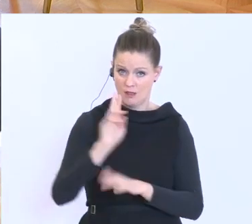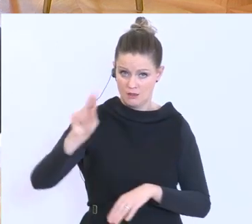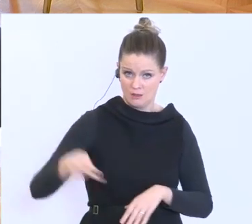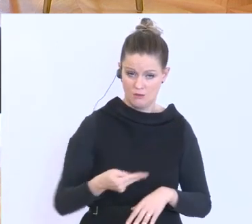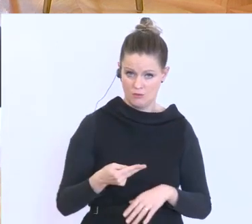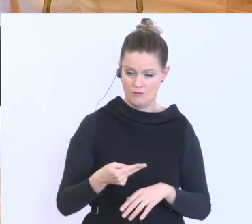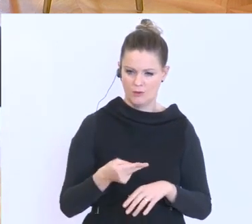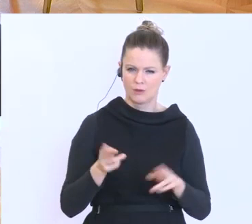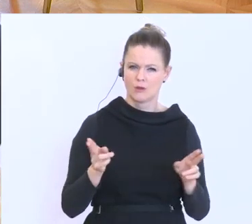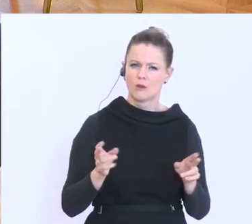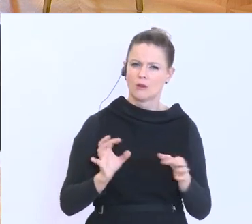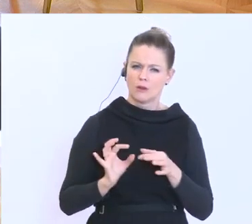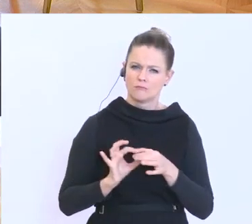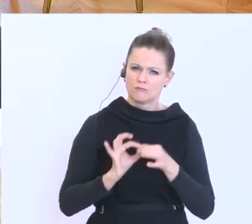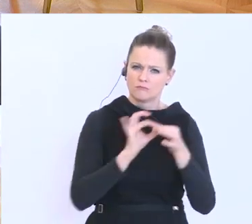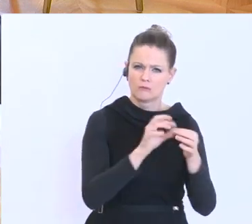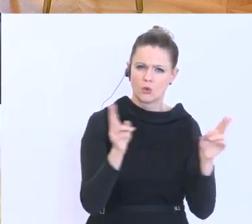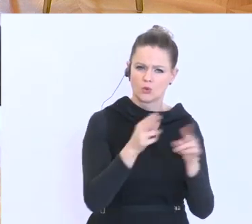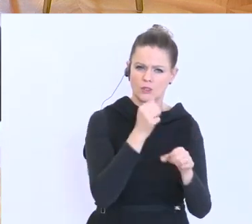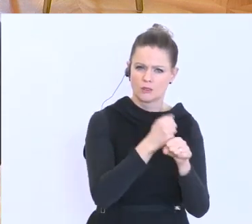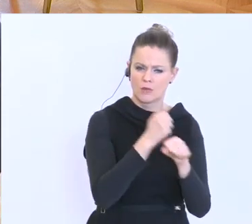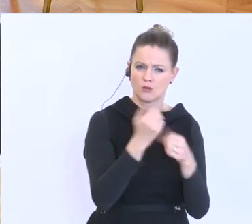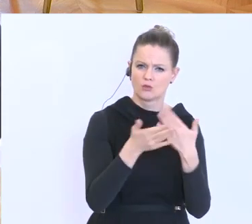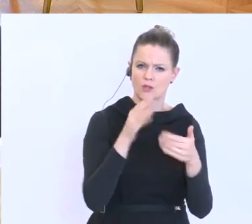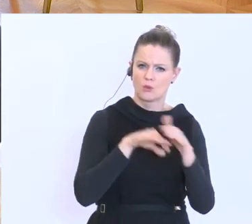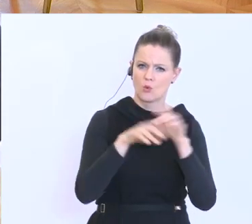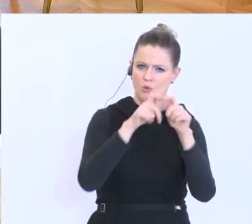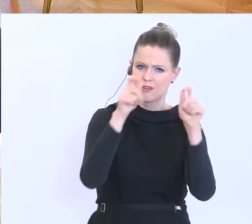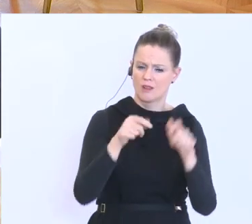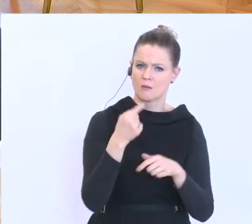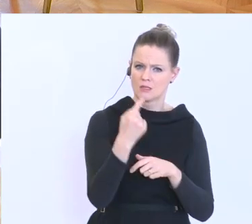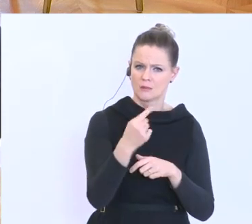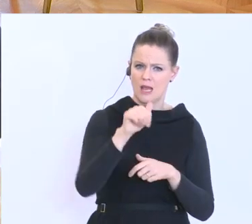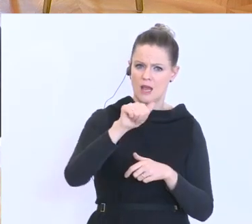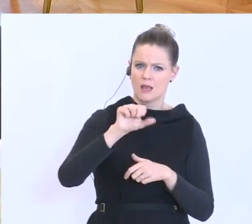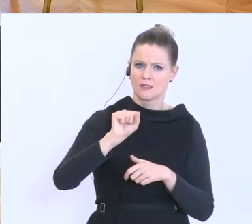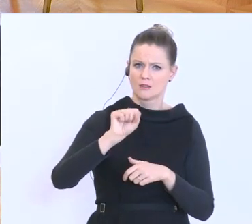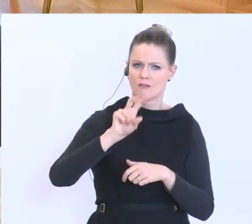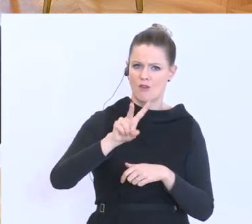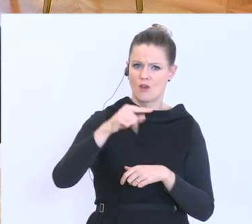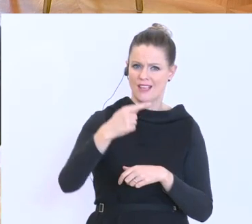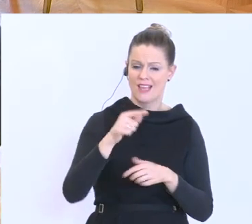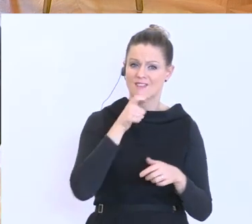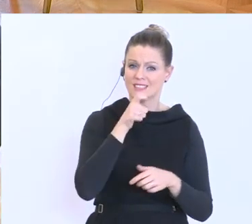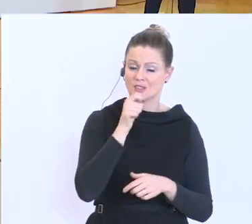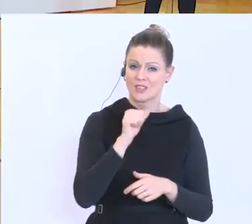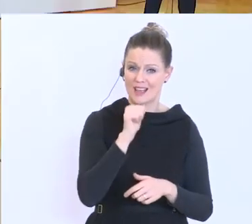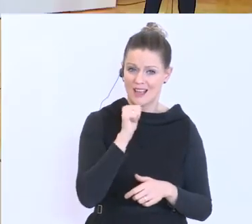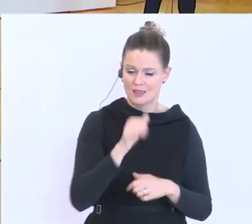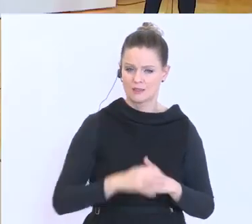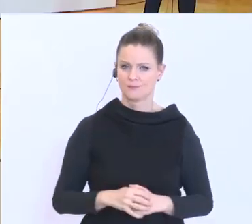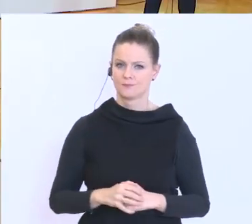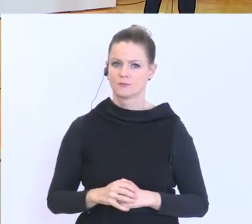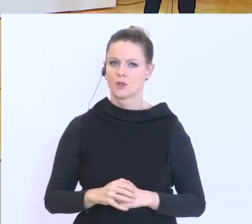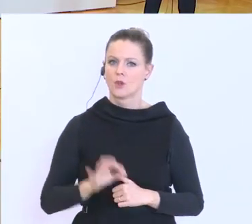Kurzarbeit, ja, was ist mit Unternehmen in kleinen Betrieben, die nicht als VG versichert sind? Für Zivildiener